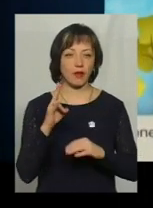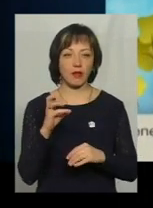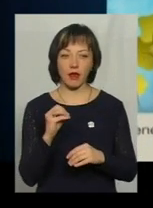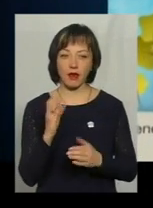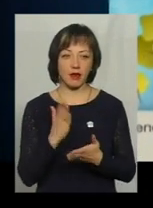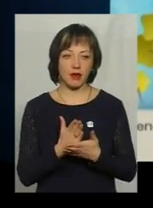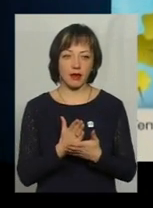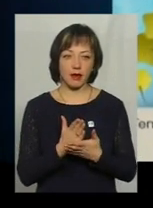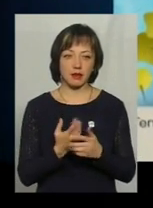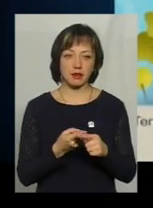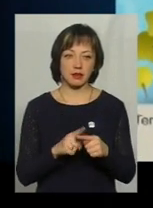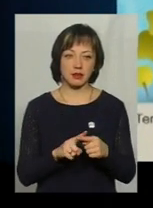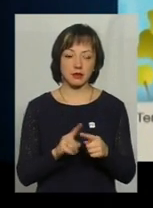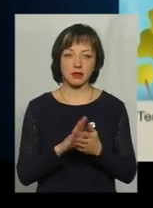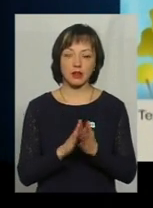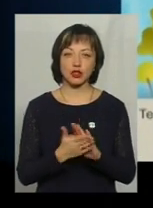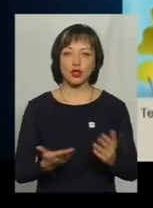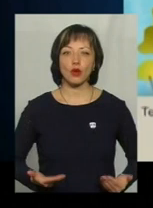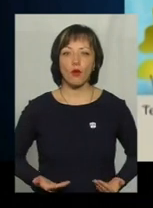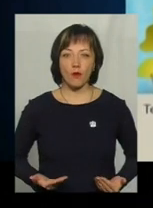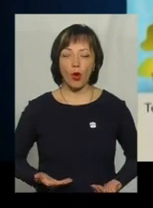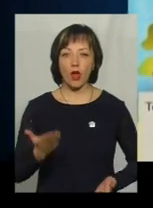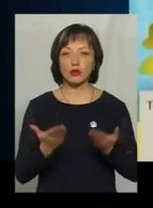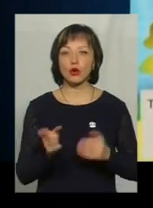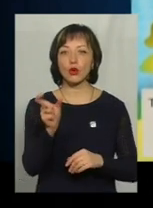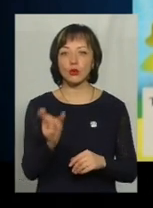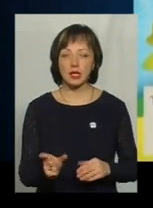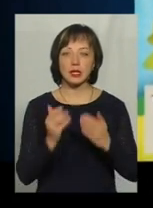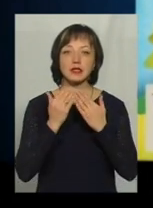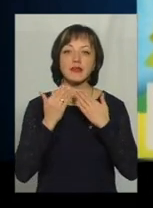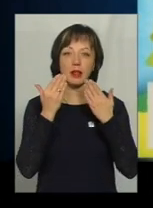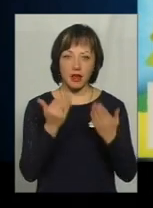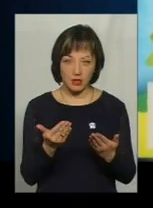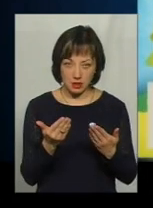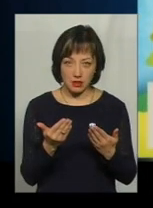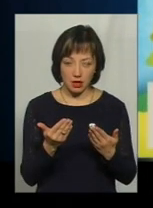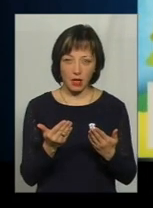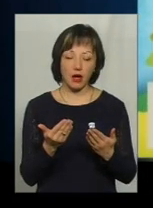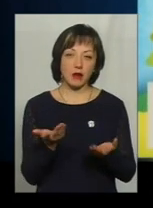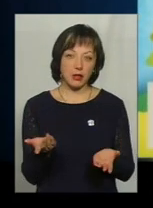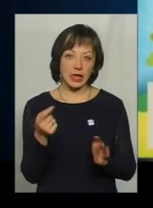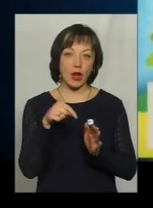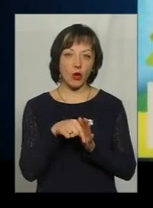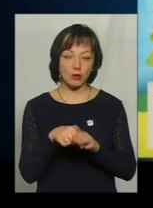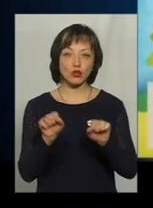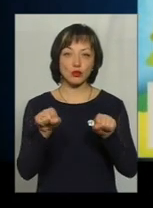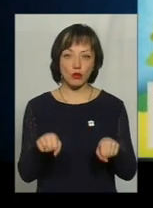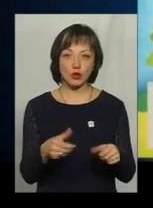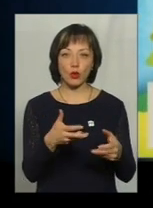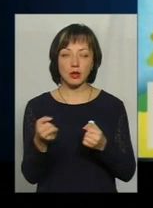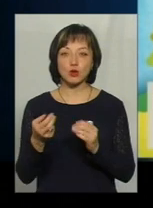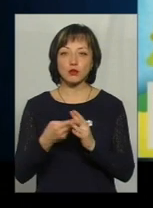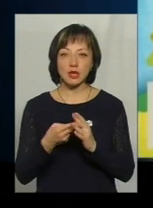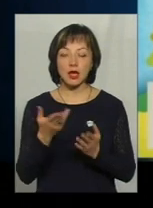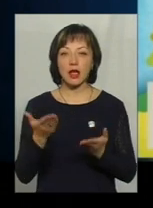є в статусі житлового. Якщо людина звернеться, теоретично вона зможе отримати